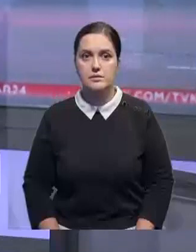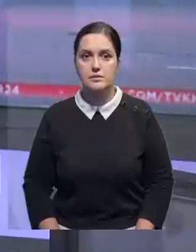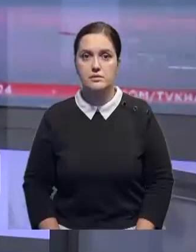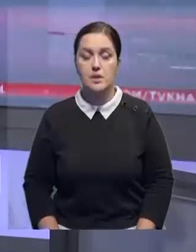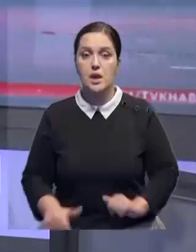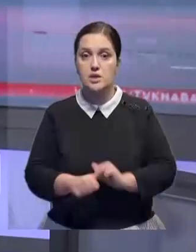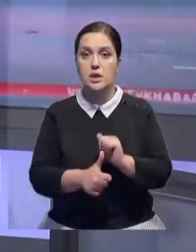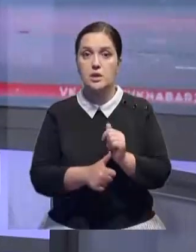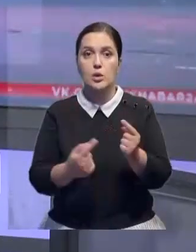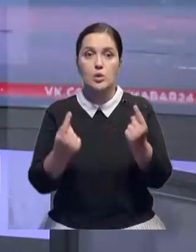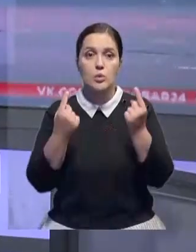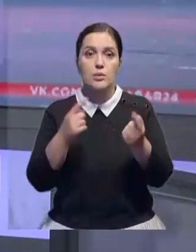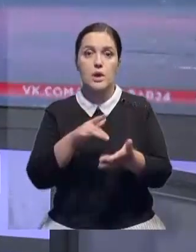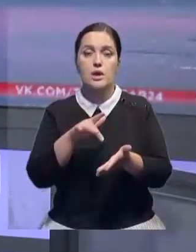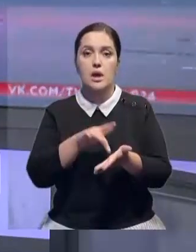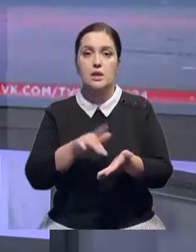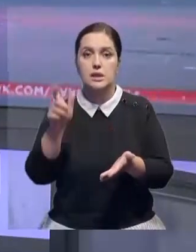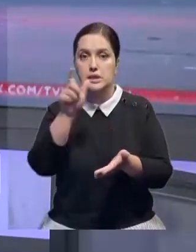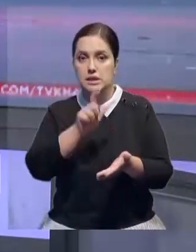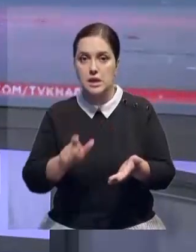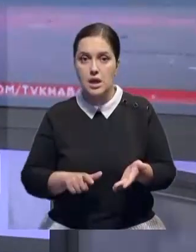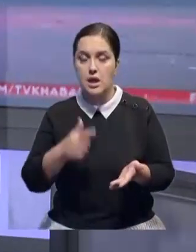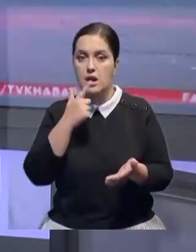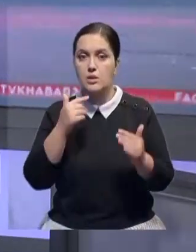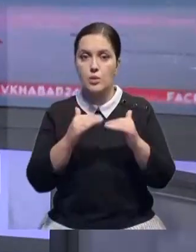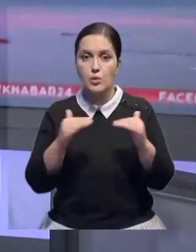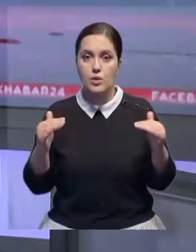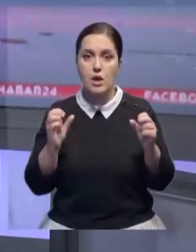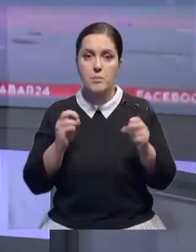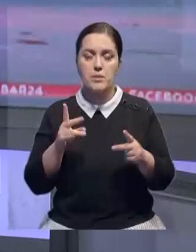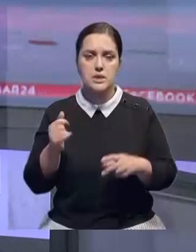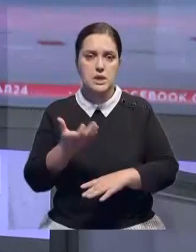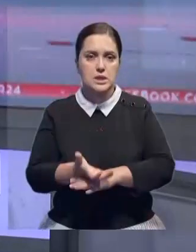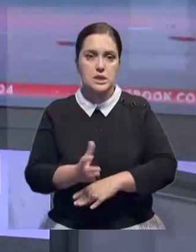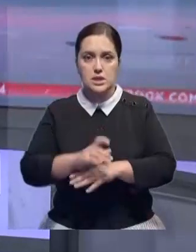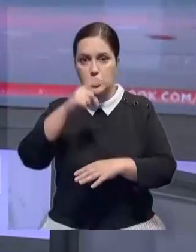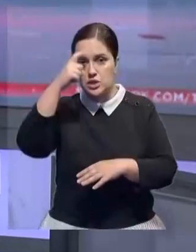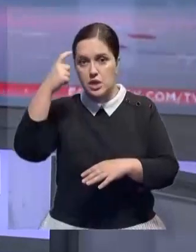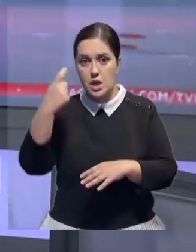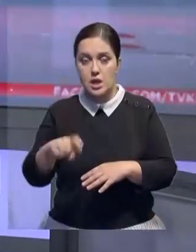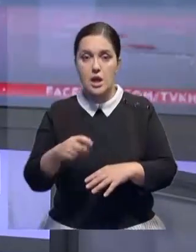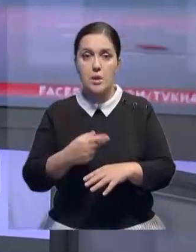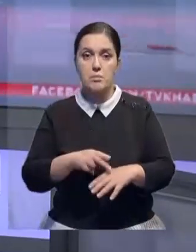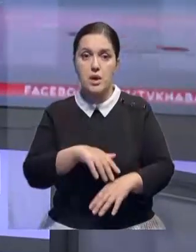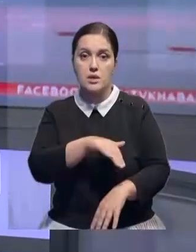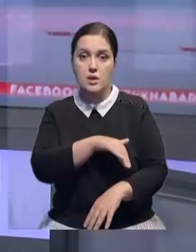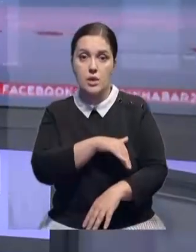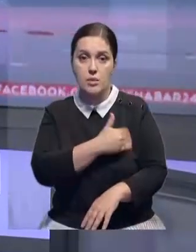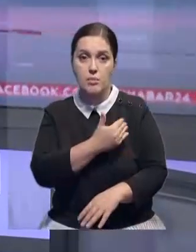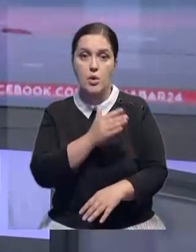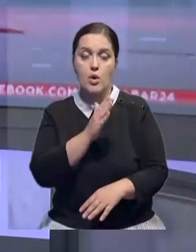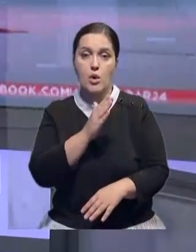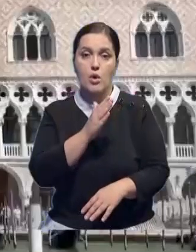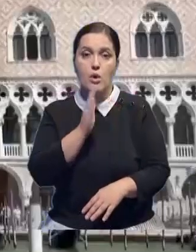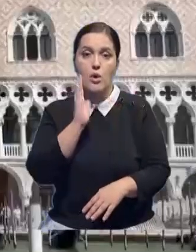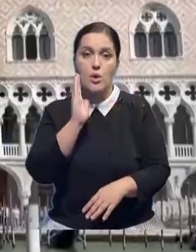В 16 крупных городах Италии объявлен красный уровень опасности из-за сильной жары. По прогнозам синоптиков, столбик термометра в некоторых